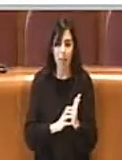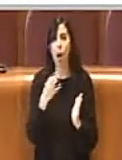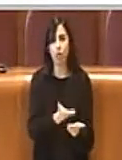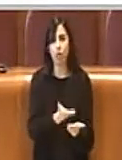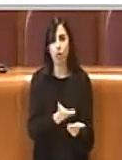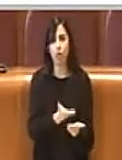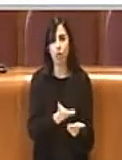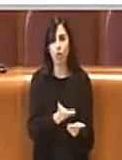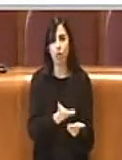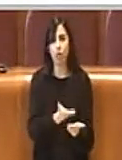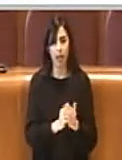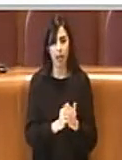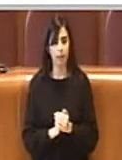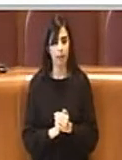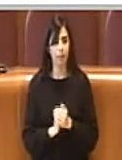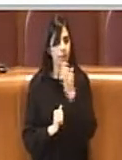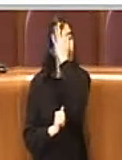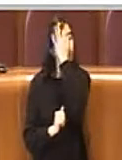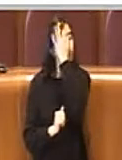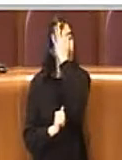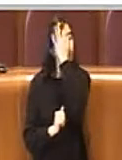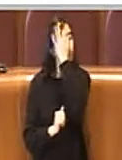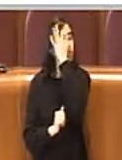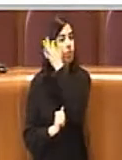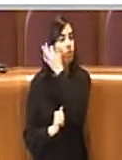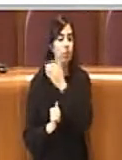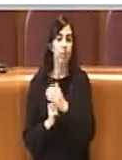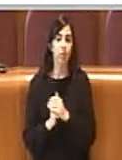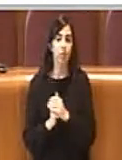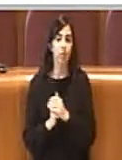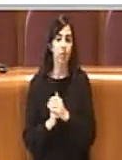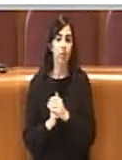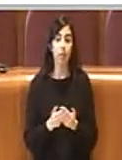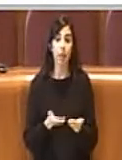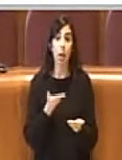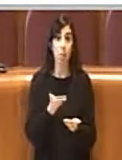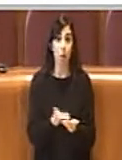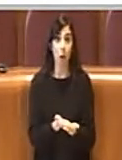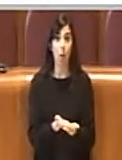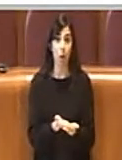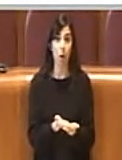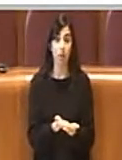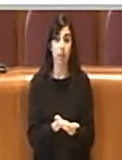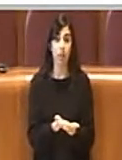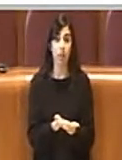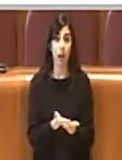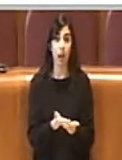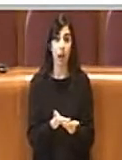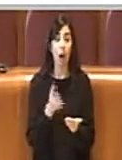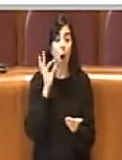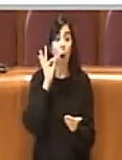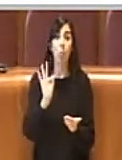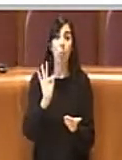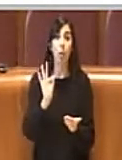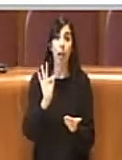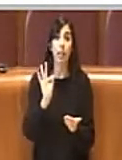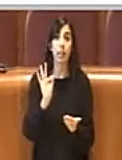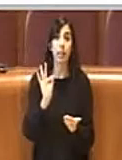depositata. Mh la la proposta ha quindi come obiettivo quello sicuramente di